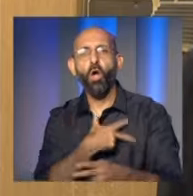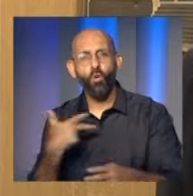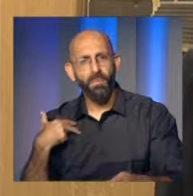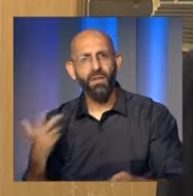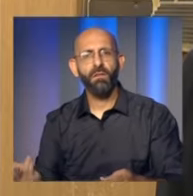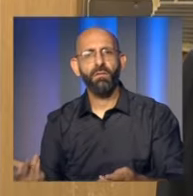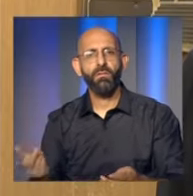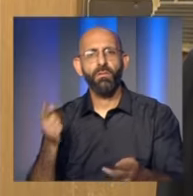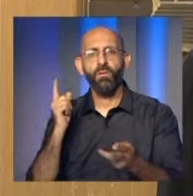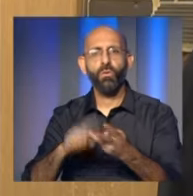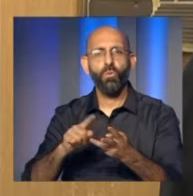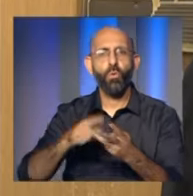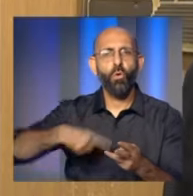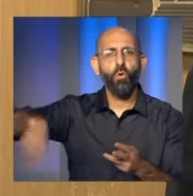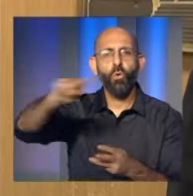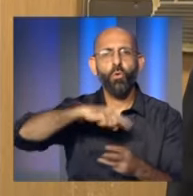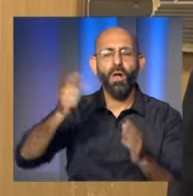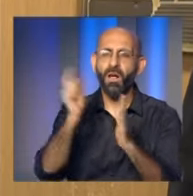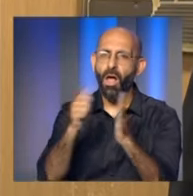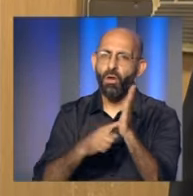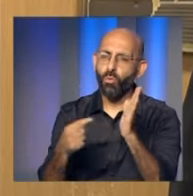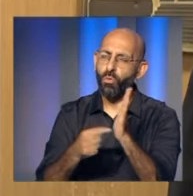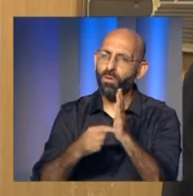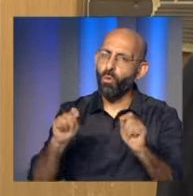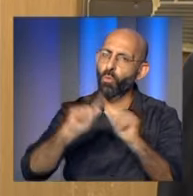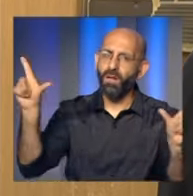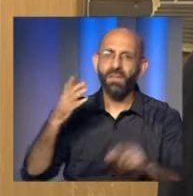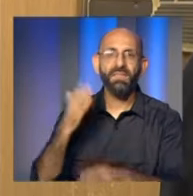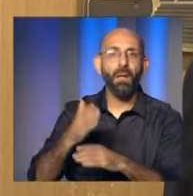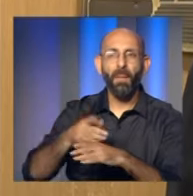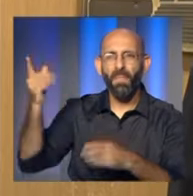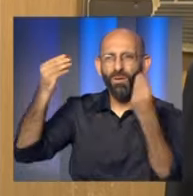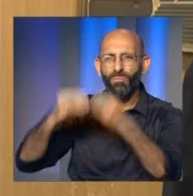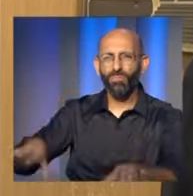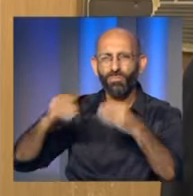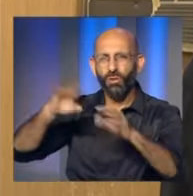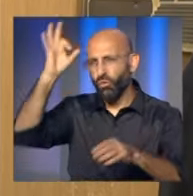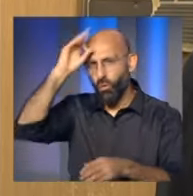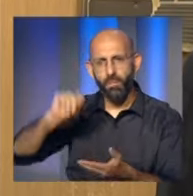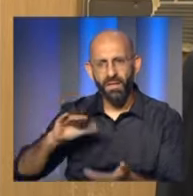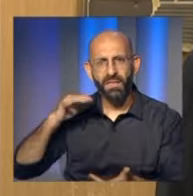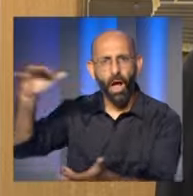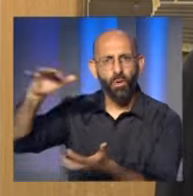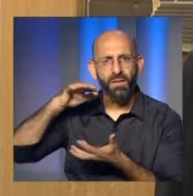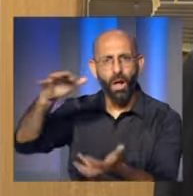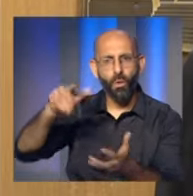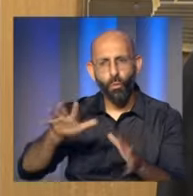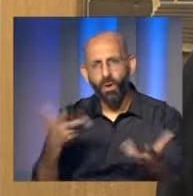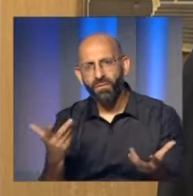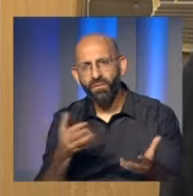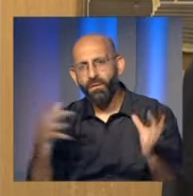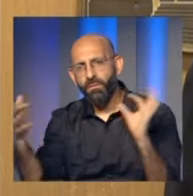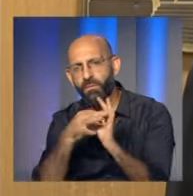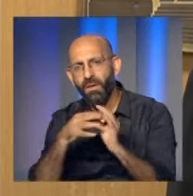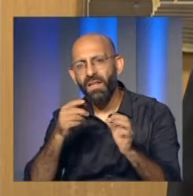خلافا للدستور خلافا لما تنص على المدى 65 ضاربين بعرض الحائط الدولة والمثاق